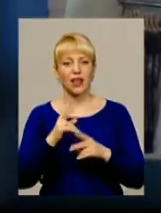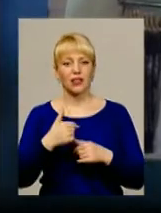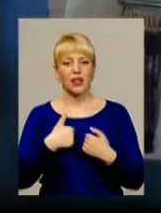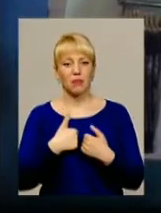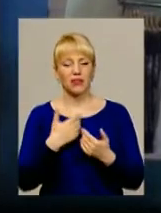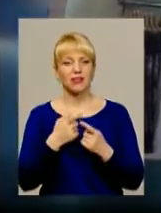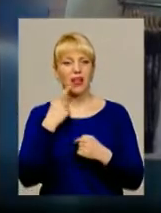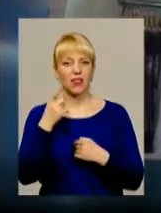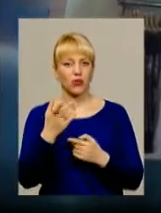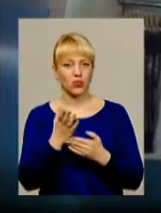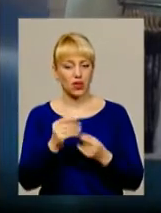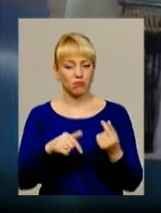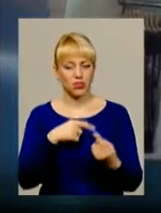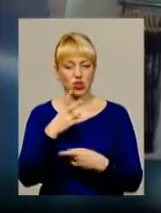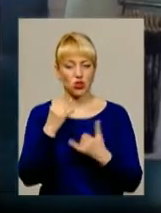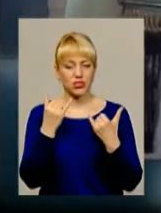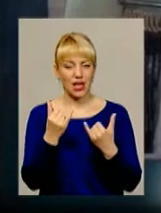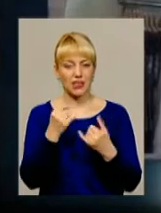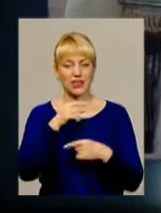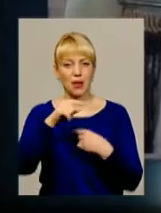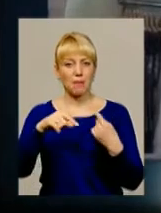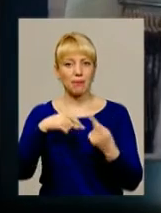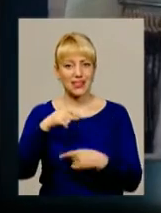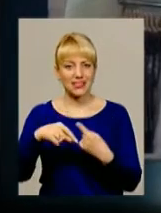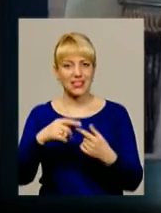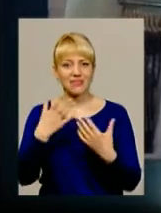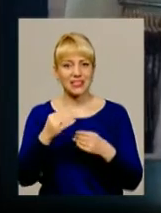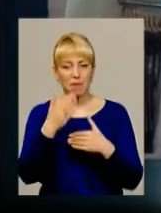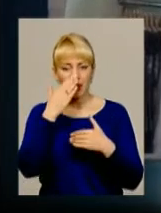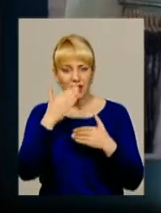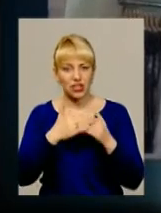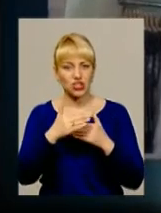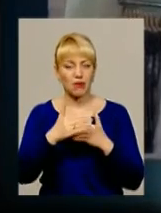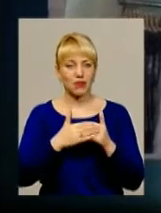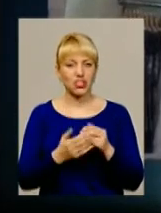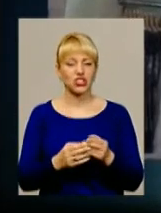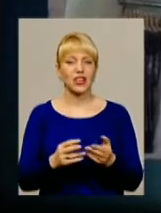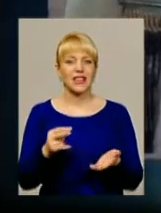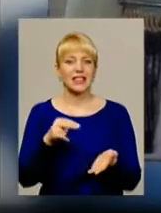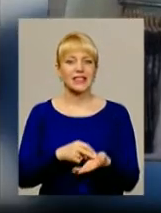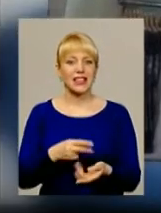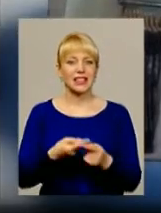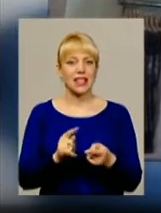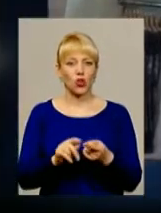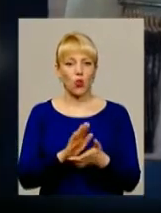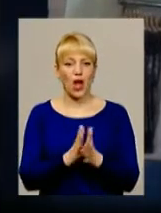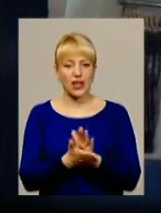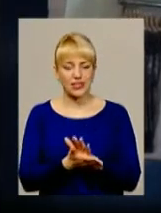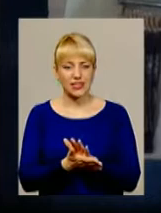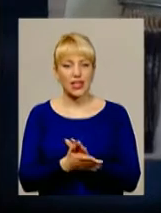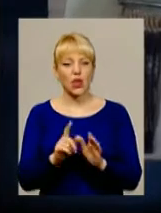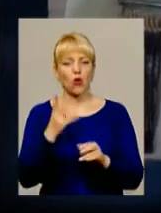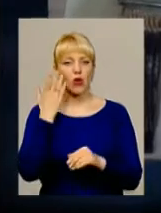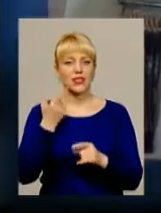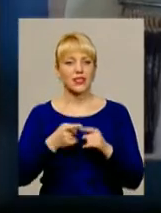є бізнес, але зараз він все ближче і ближче стає до ситуації, коли це вже наша справа. І значить, ми